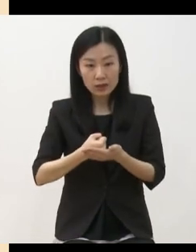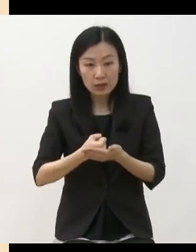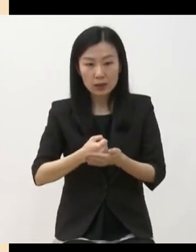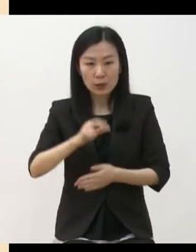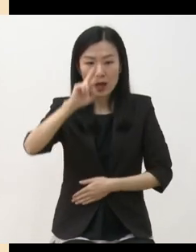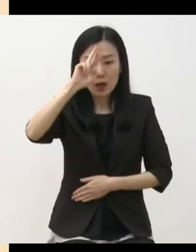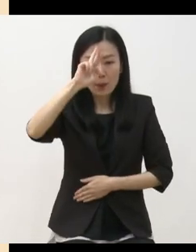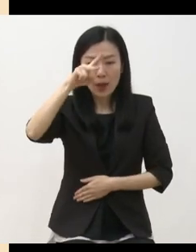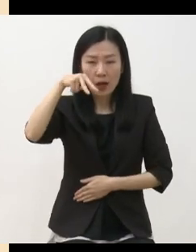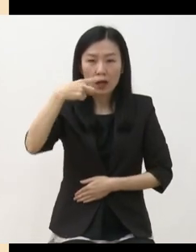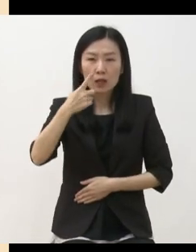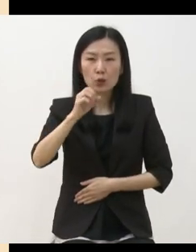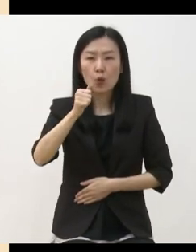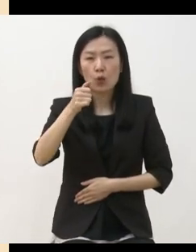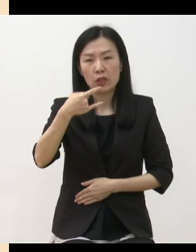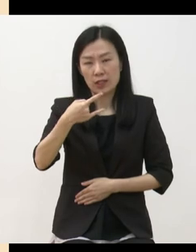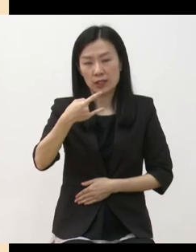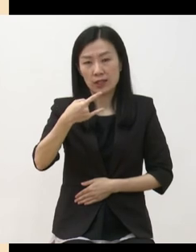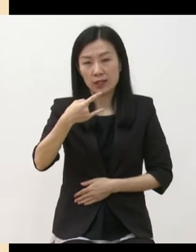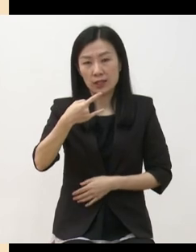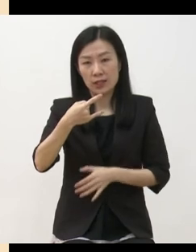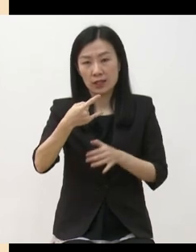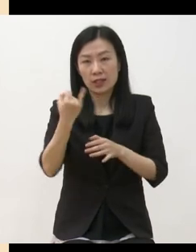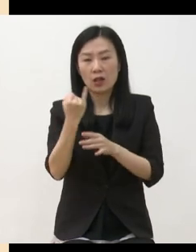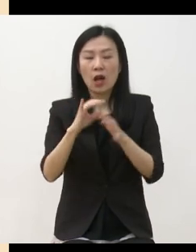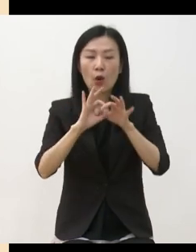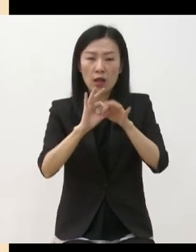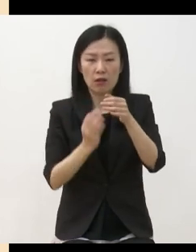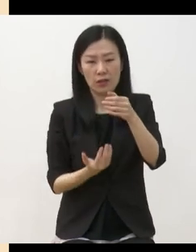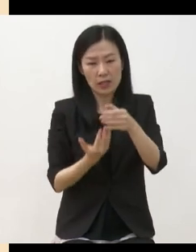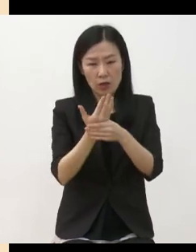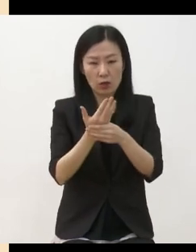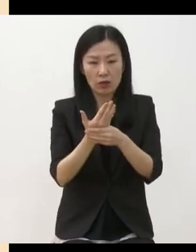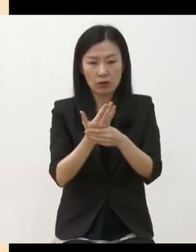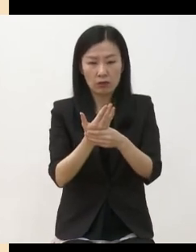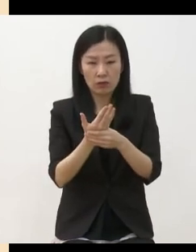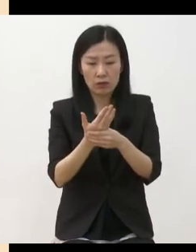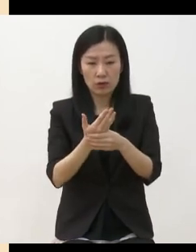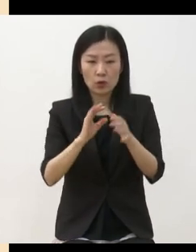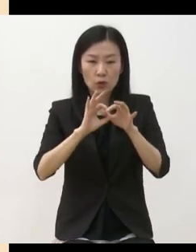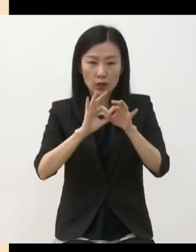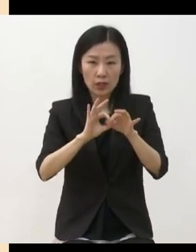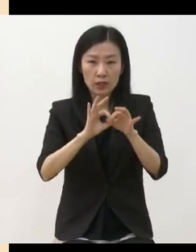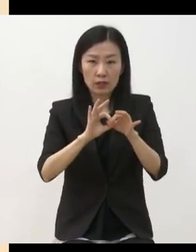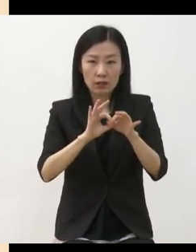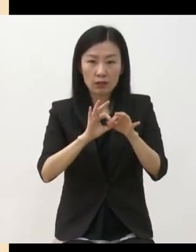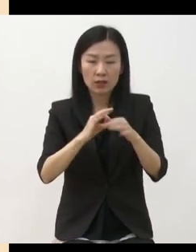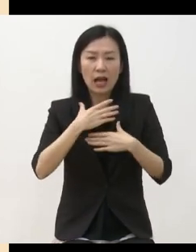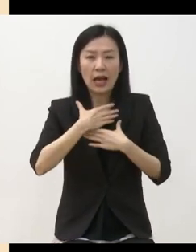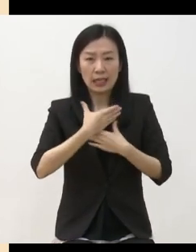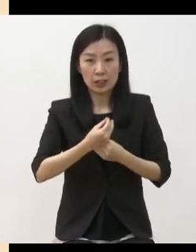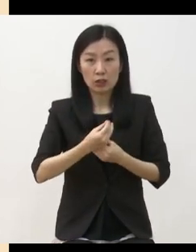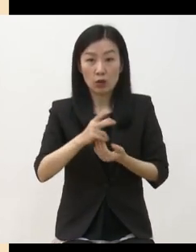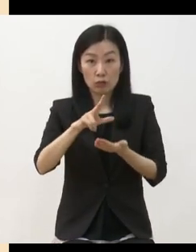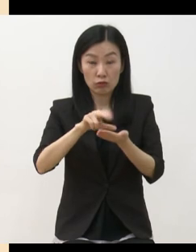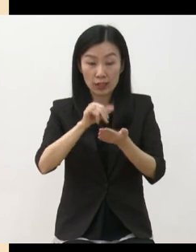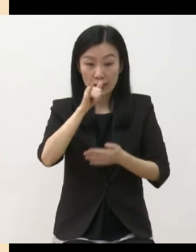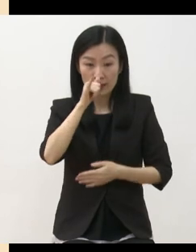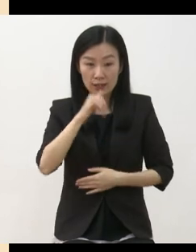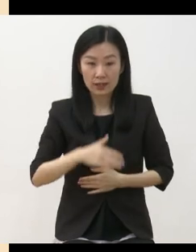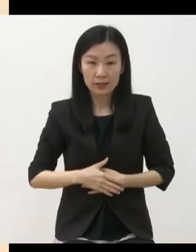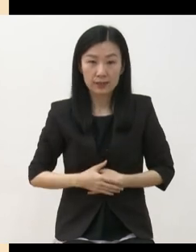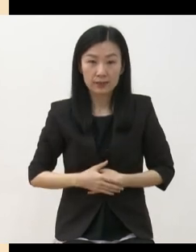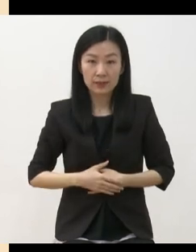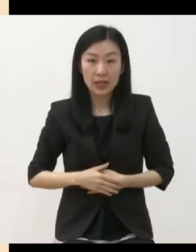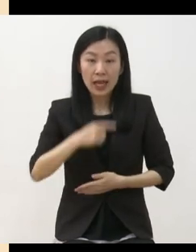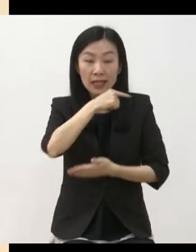양 사건을 통해서 극장의 안전성 문제가 제기된 바가 있는데 상해보험 의무화